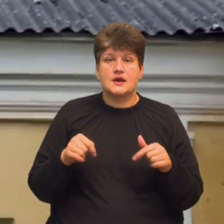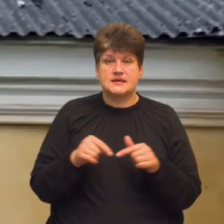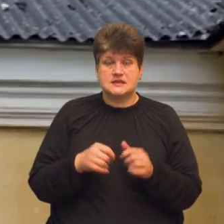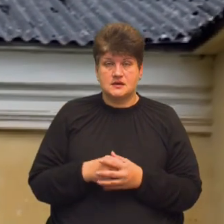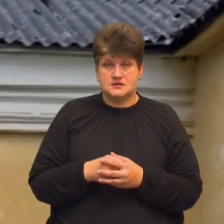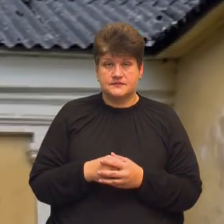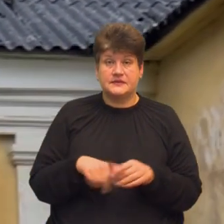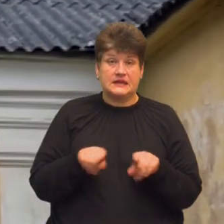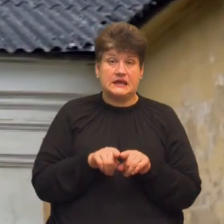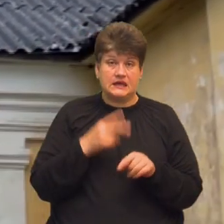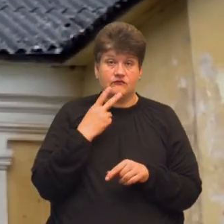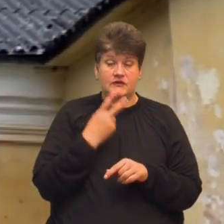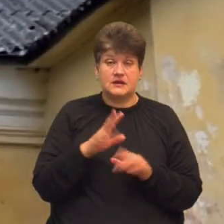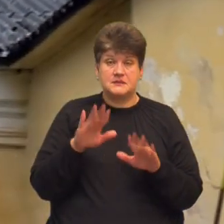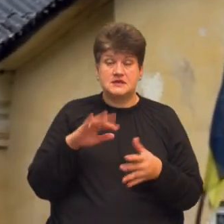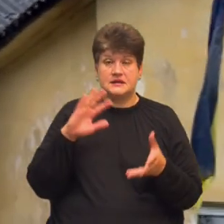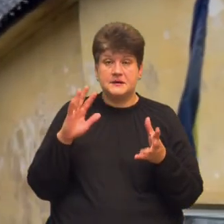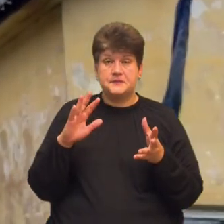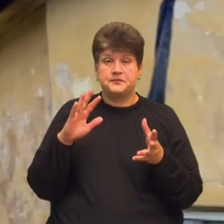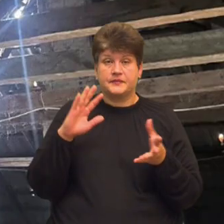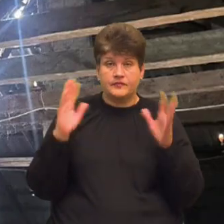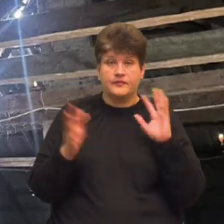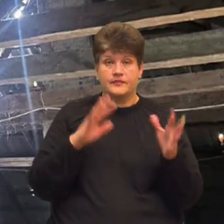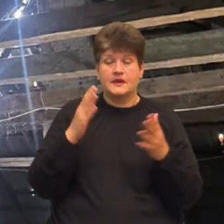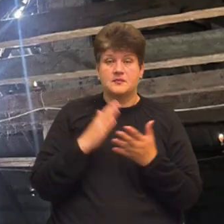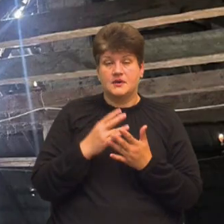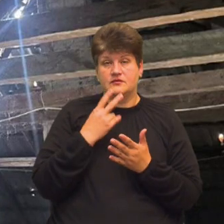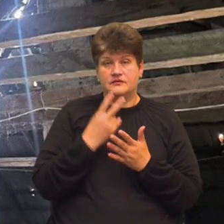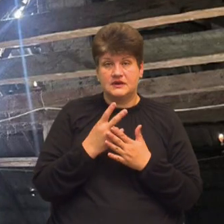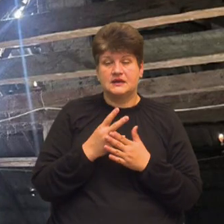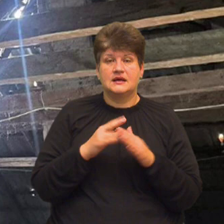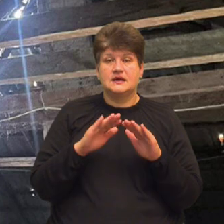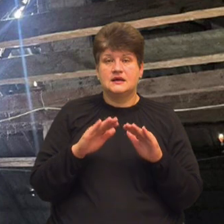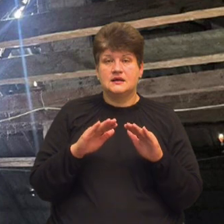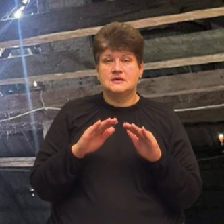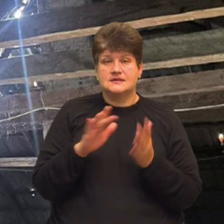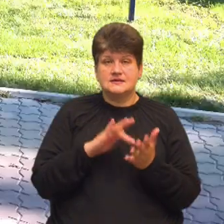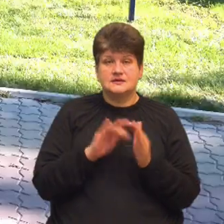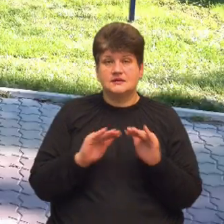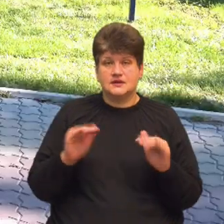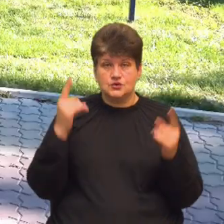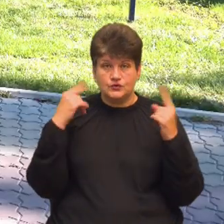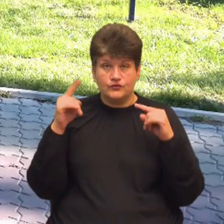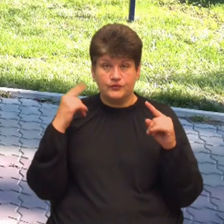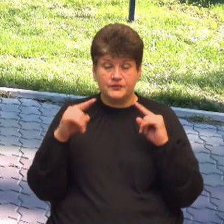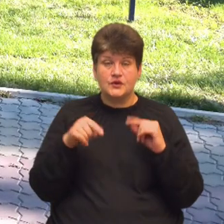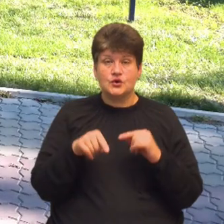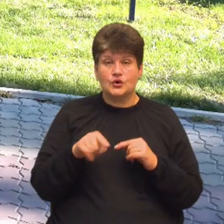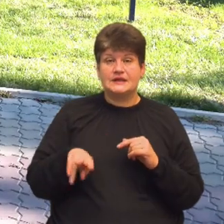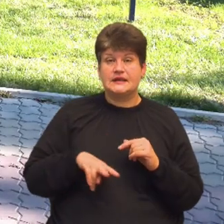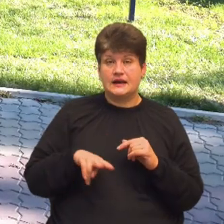Такий вигляд після буревію мав дах будинку дитячої та юнацької творчості у Копичинцях. Його директорка Оксана Василик